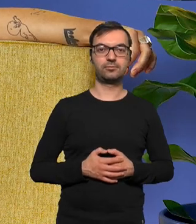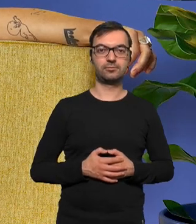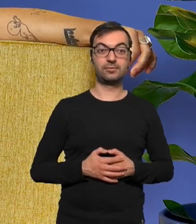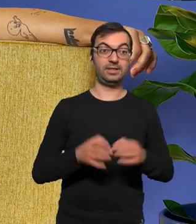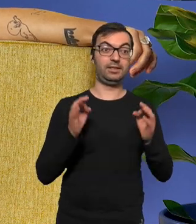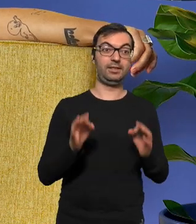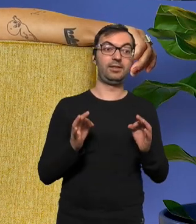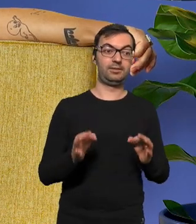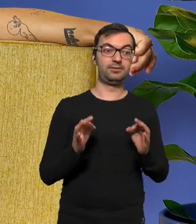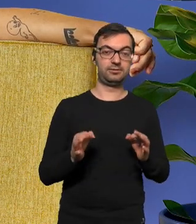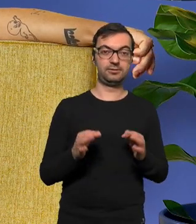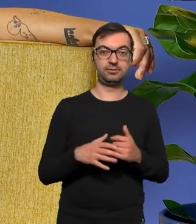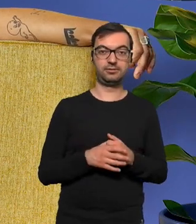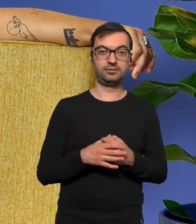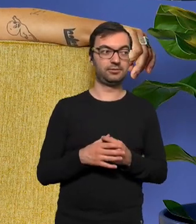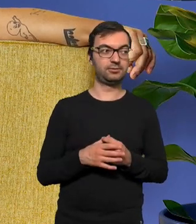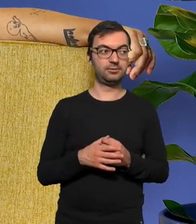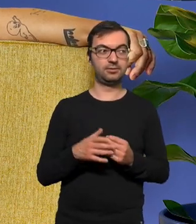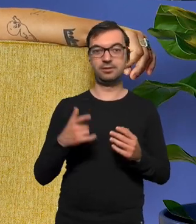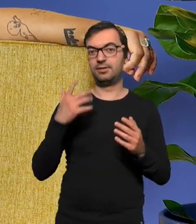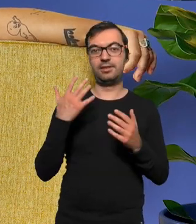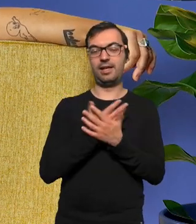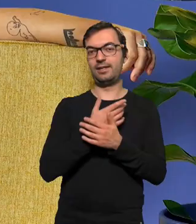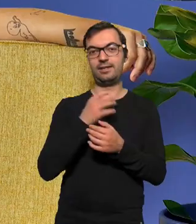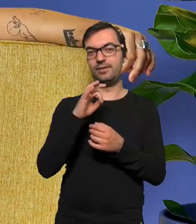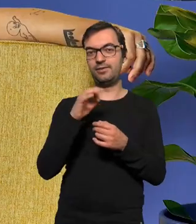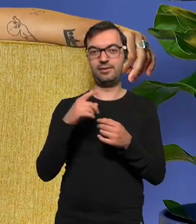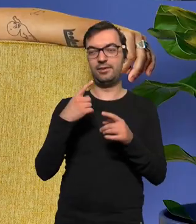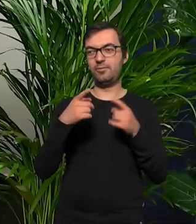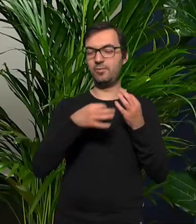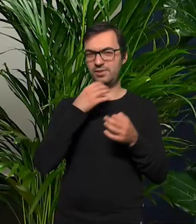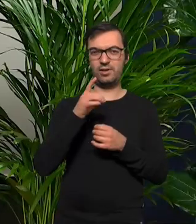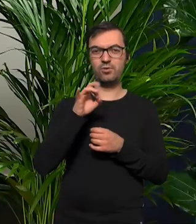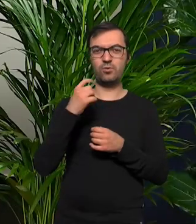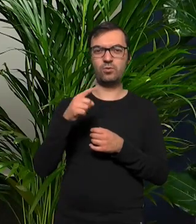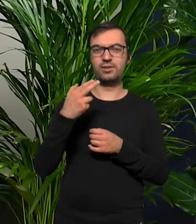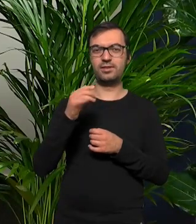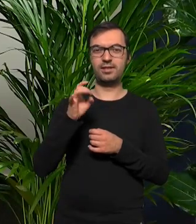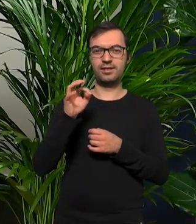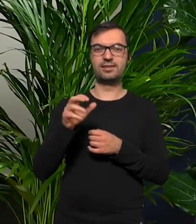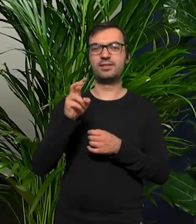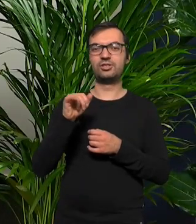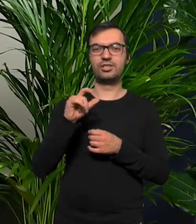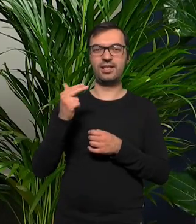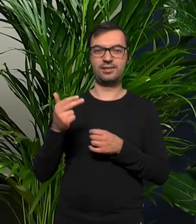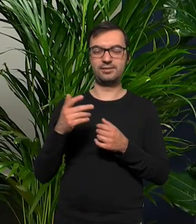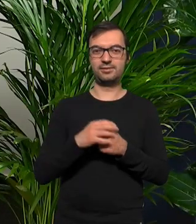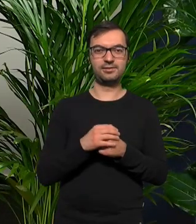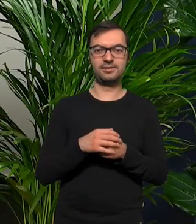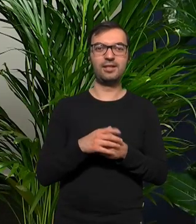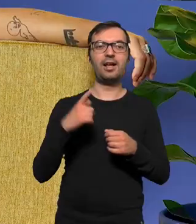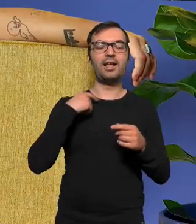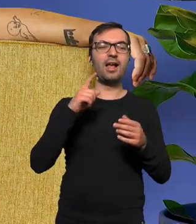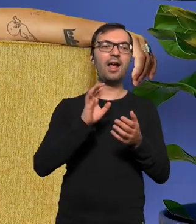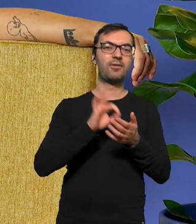Teraz to jest jakiś nagle trafia do twojego odtwarzacza jak to się dzieje? Kto? Jak to było z tym czy Good Night Chicken?